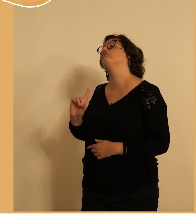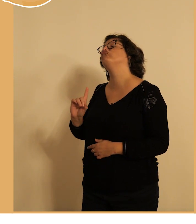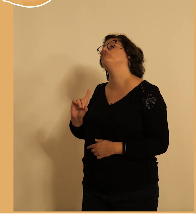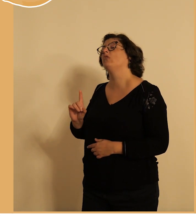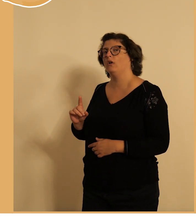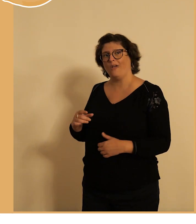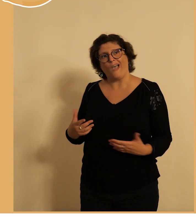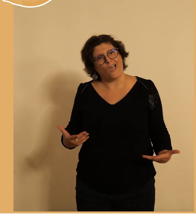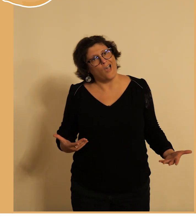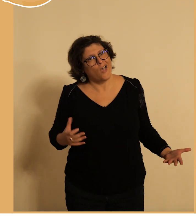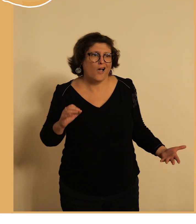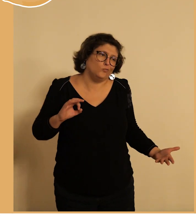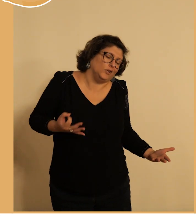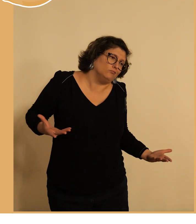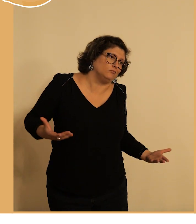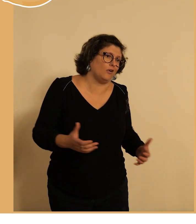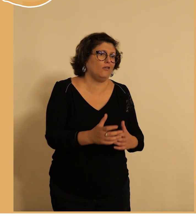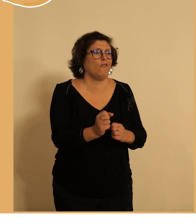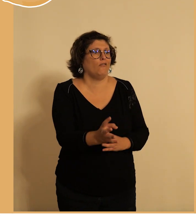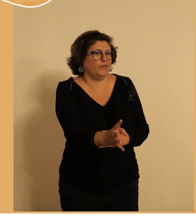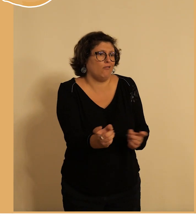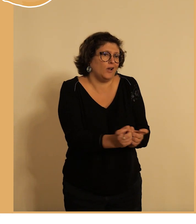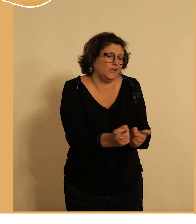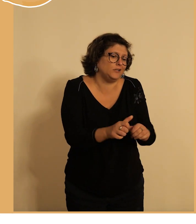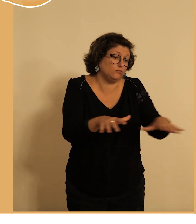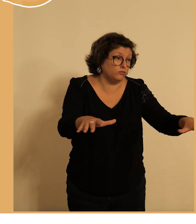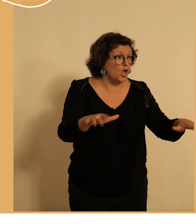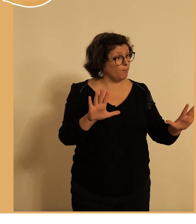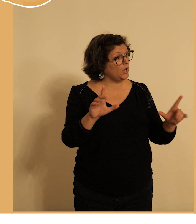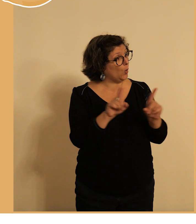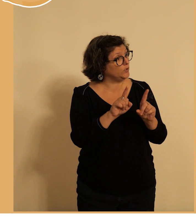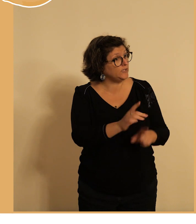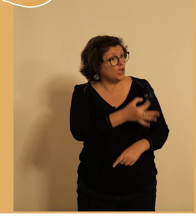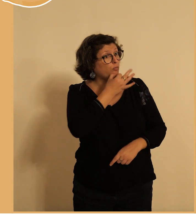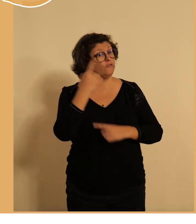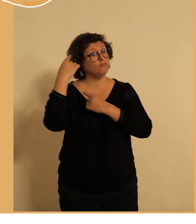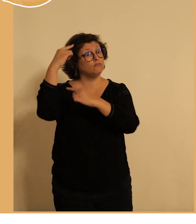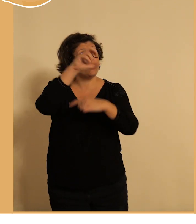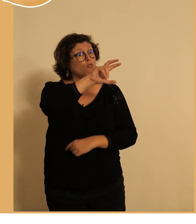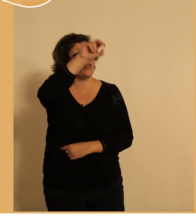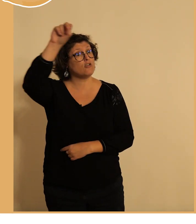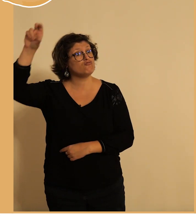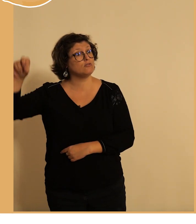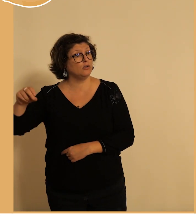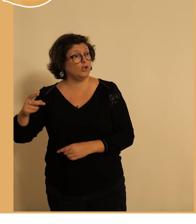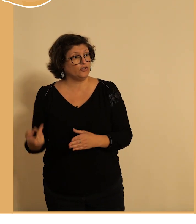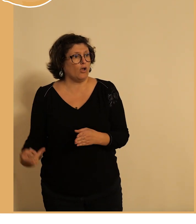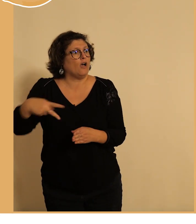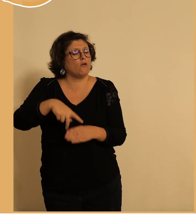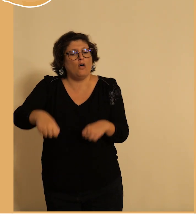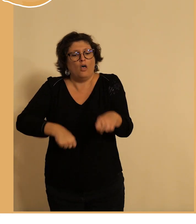le cyclotourisme dans la mesure où ça permet de faire des distances de 60, 70 voire 80 kilomètres alors qu'avant 40 ou 50 kilomètres c'était